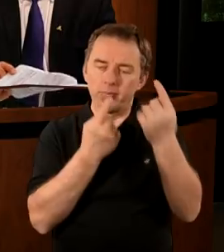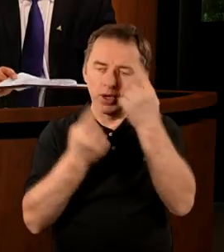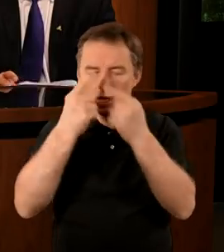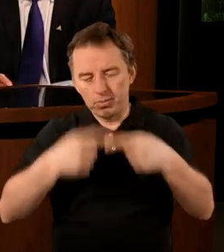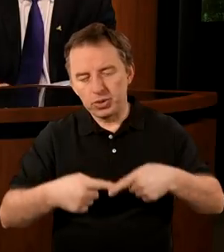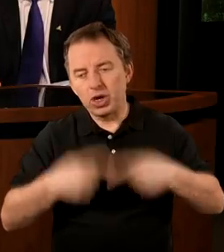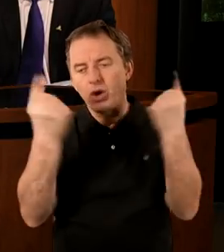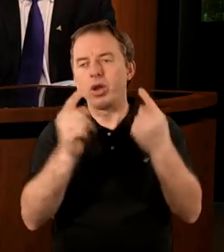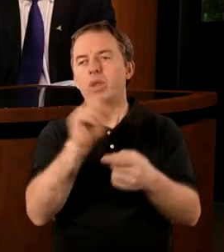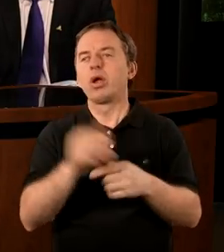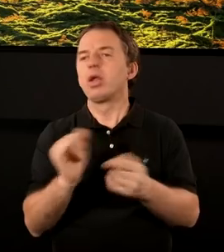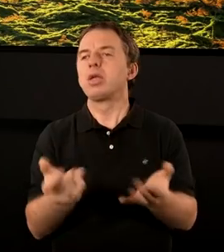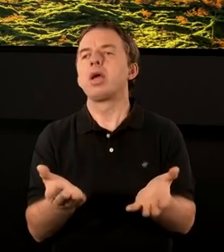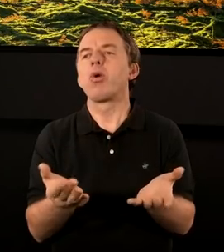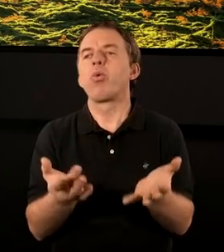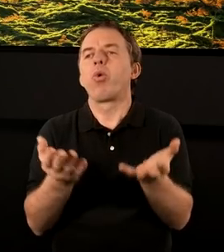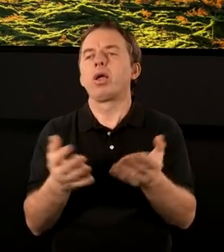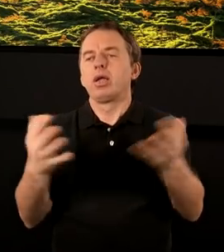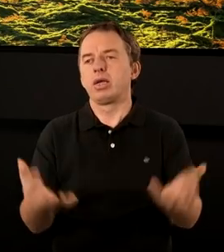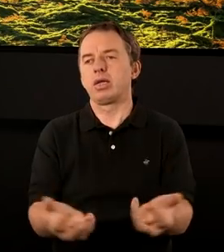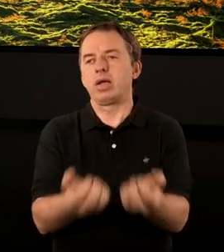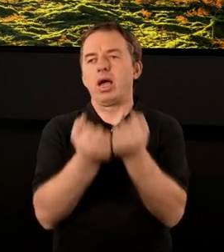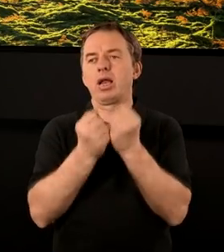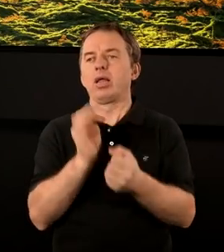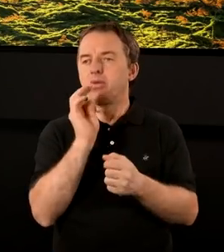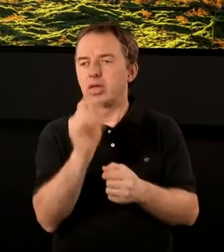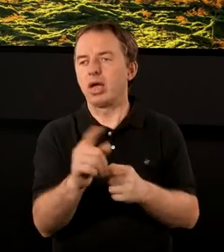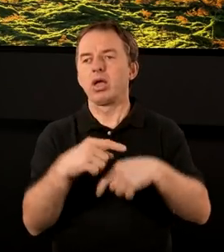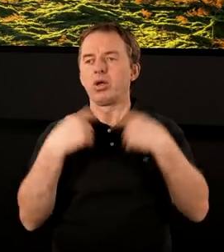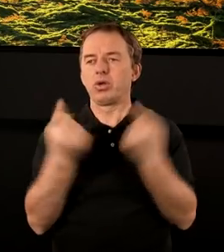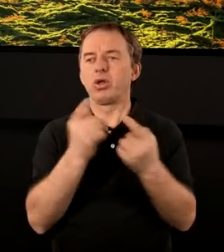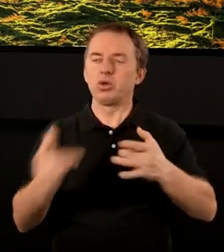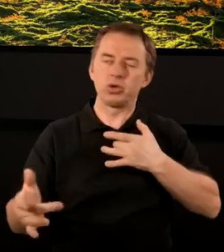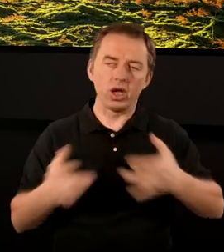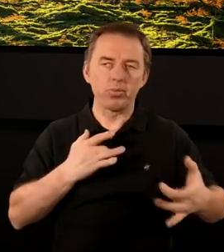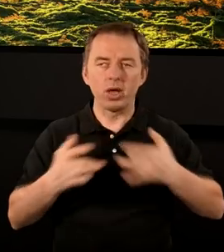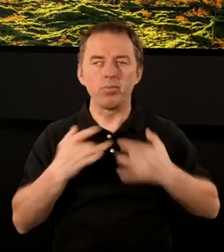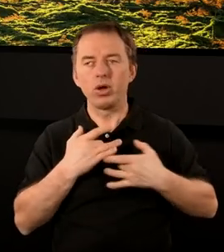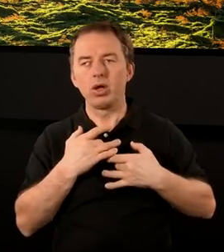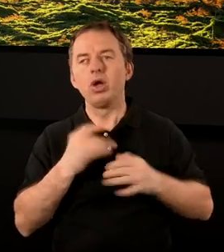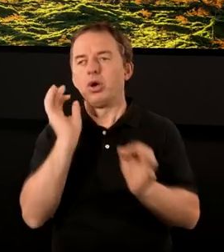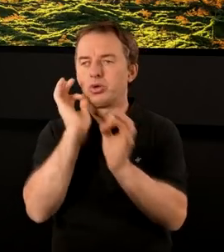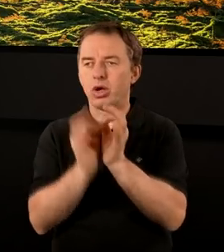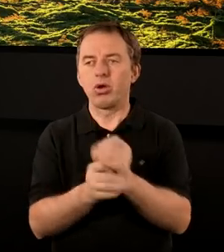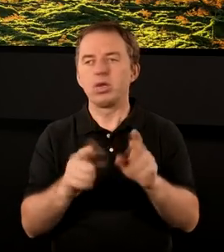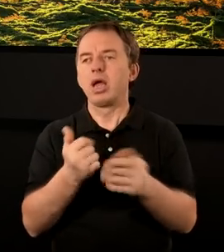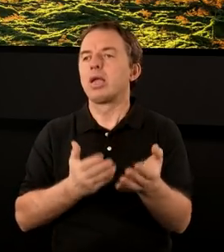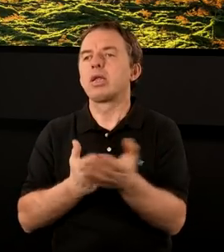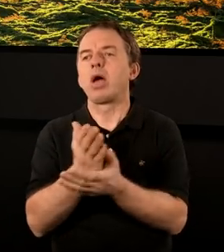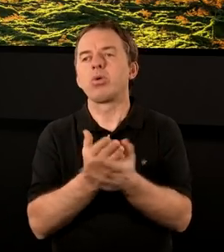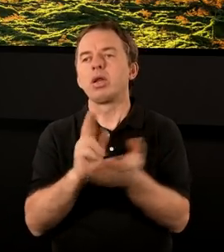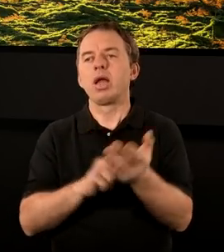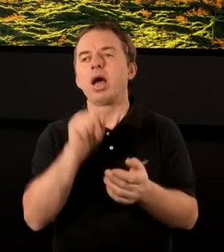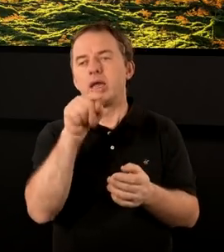jestem taki przekonany wręcz, że nie jest łatwo znaleźć się w takiej sytuacji, kiedy cierpimy, szczególnie kiedy nie